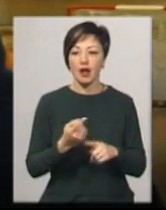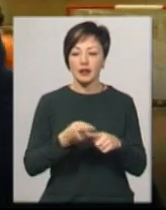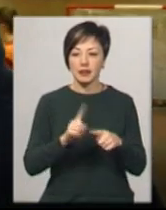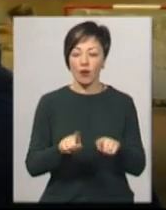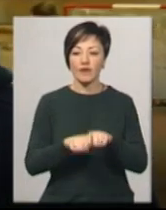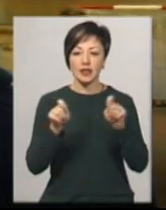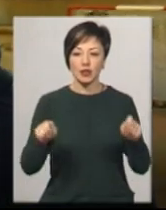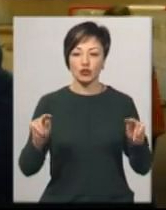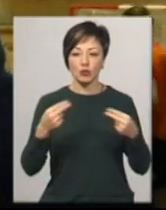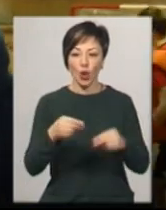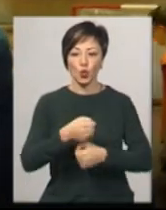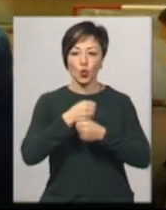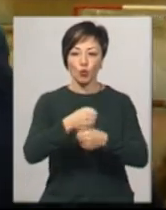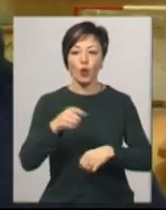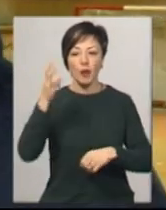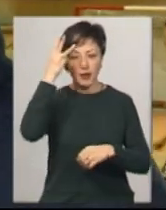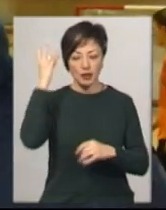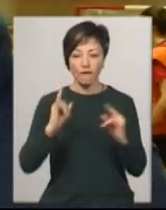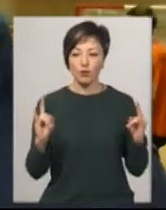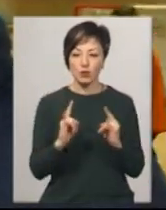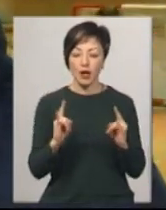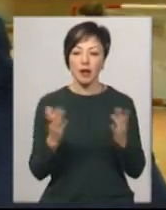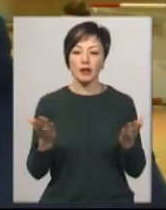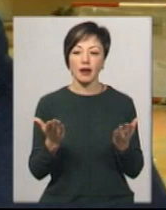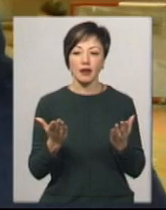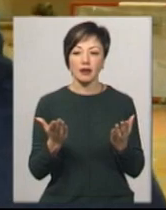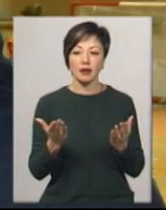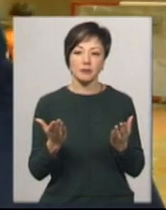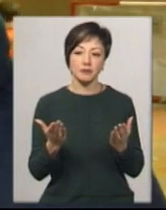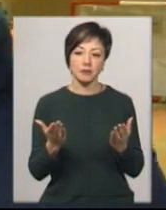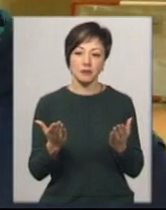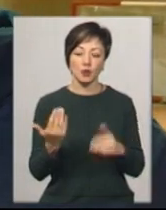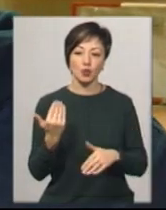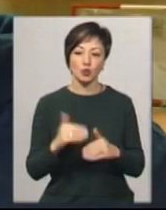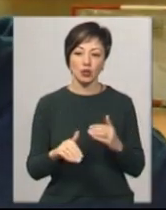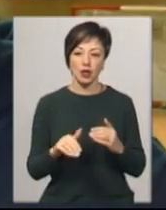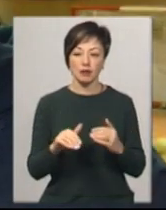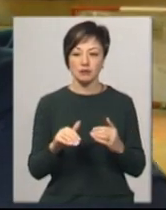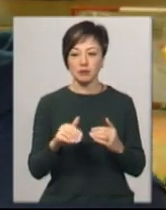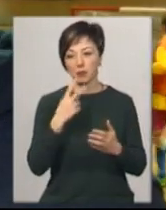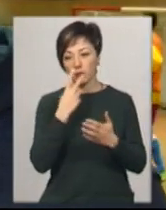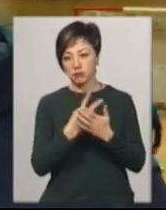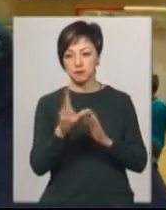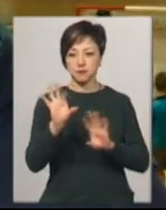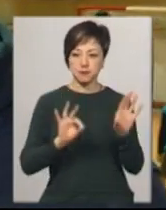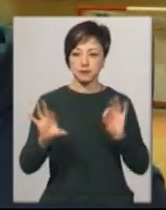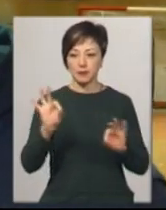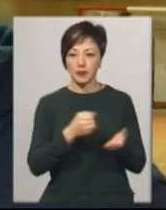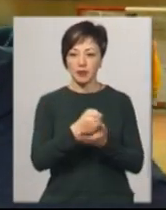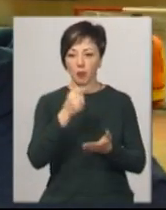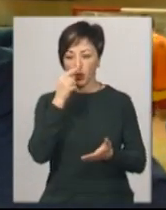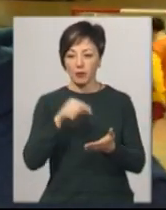відкритого чемпіонату Кубку Хмельницького з футзалу, який по великому рахунку вже окреслив коло претендентів на